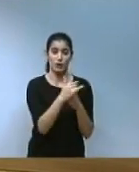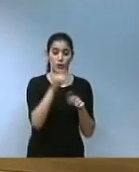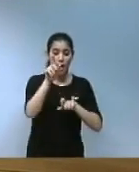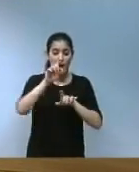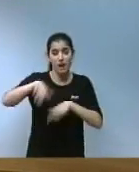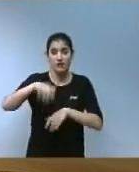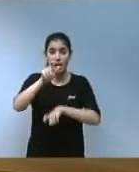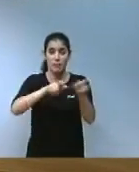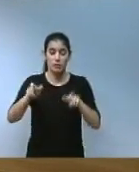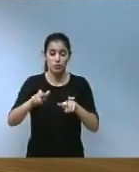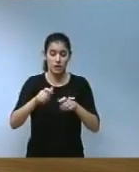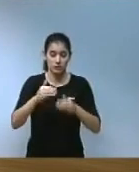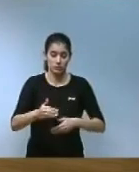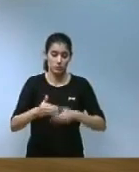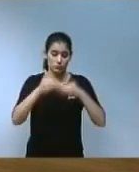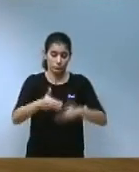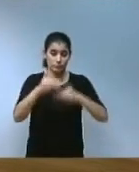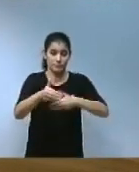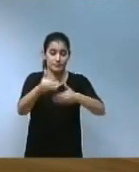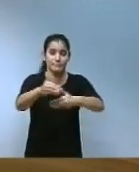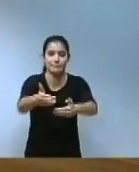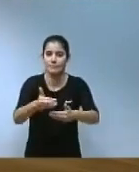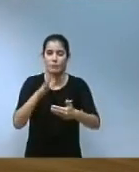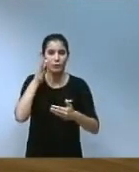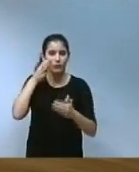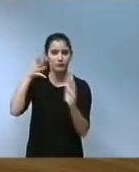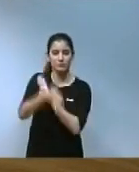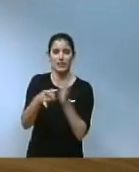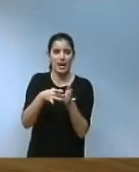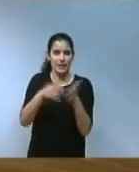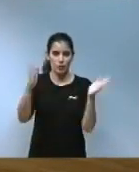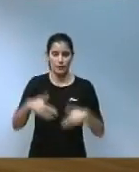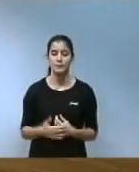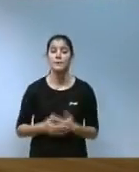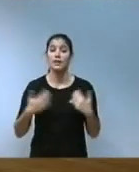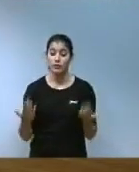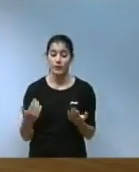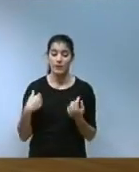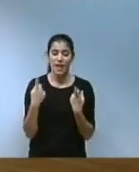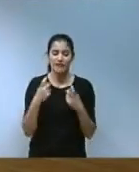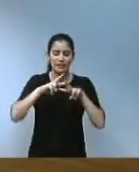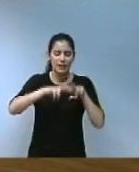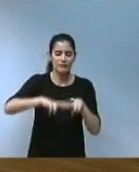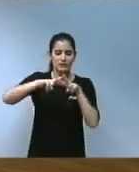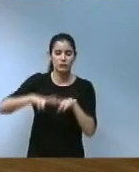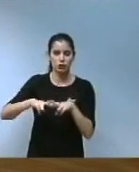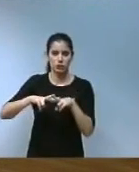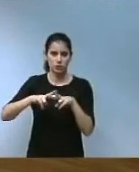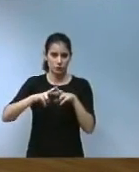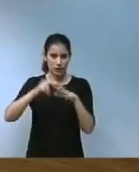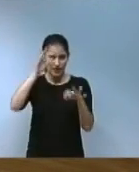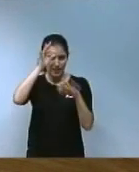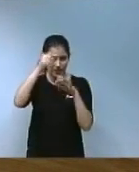en una successió de contractes precaris. En aquest sentit, caldria fer una revisió i una anàlisi detallada de l'ús